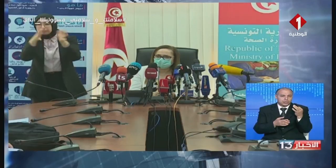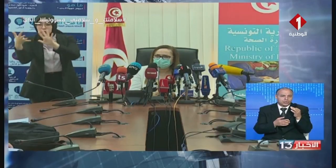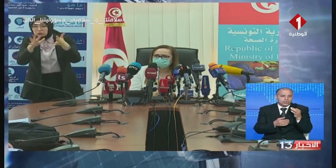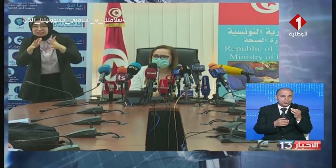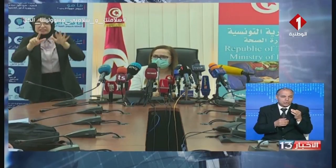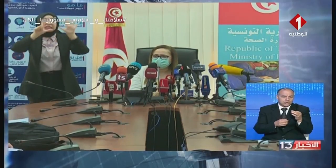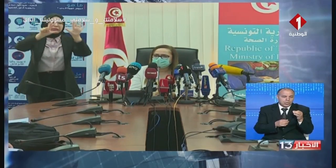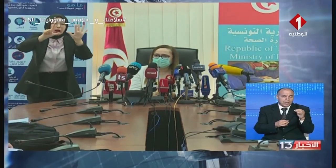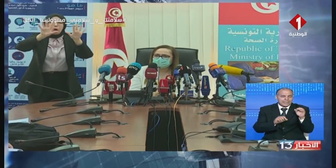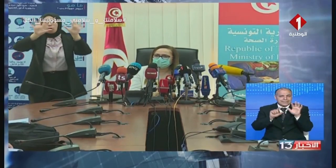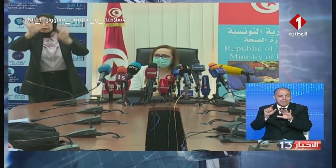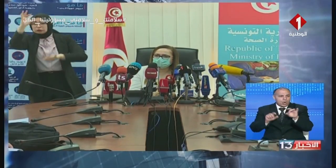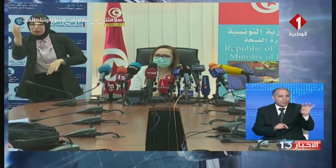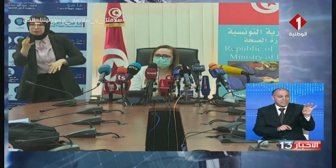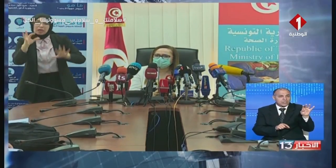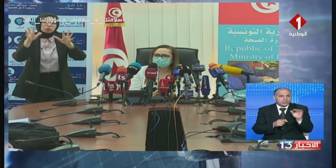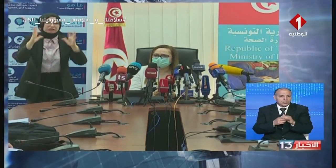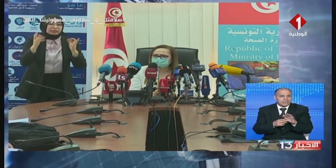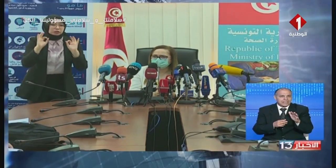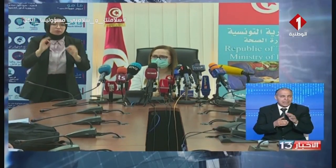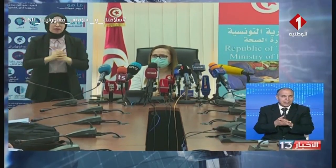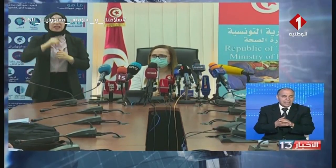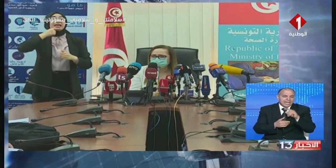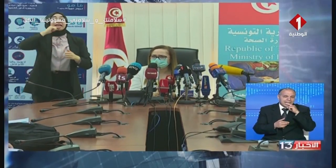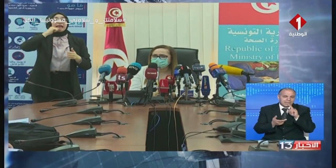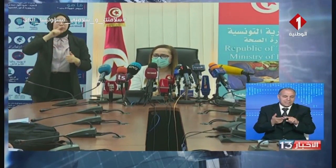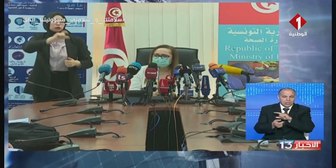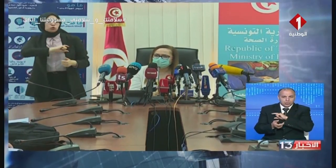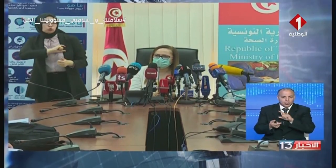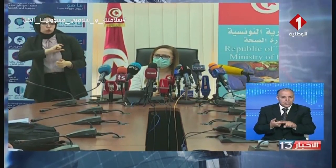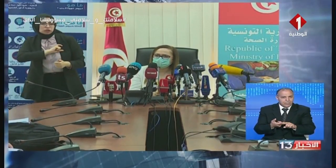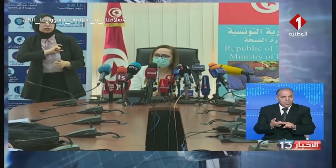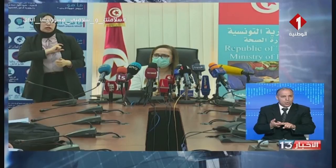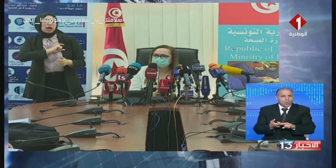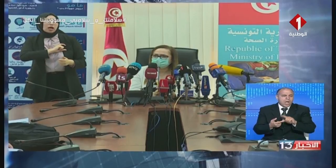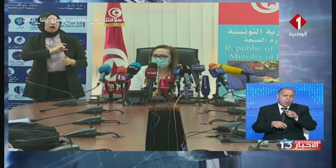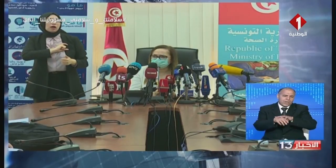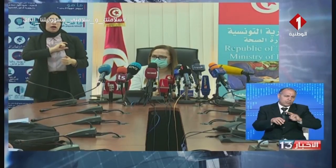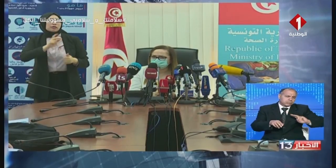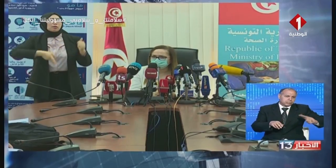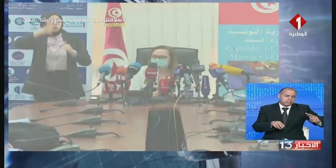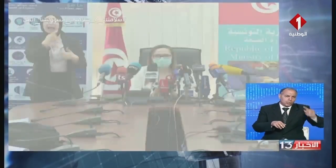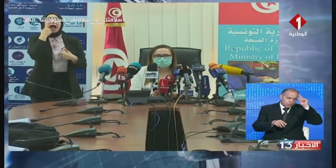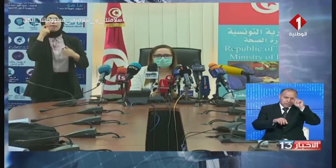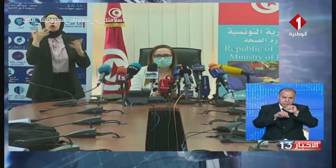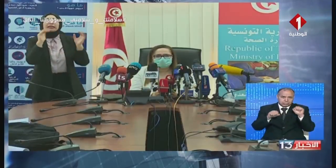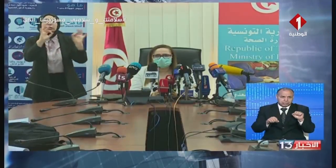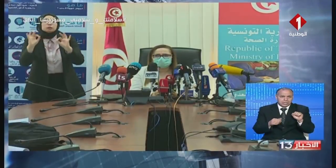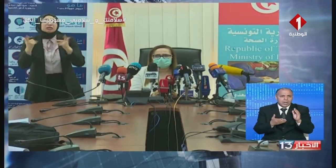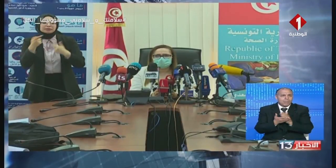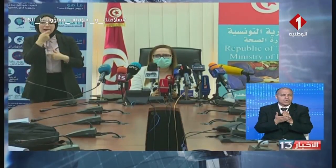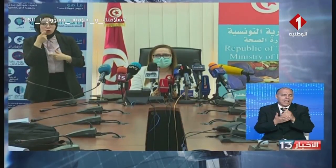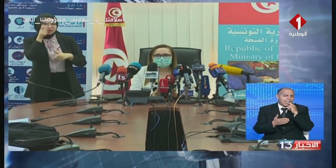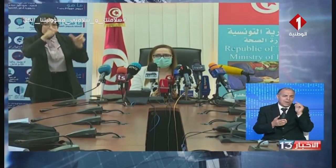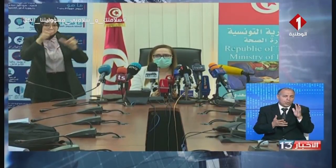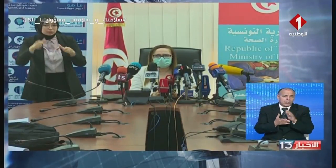7 و 15 هي جيبس سوسا والولايات الأخرى من تونس الكبرى معدل شريحة